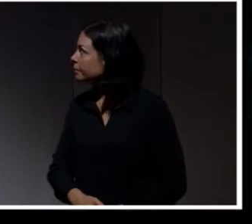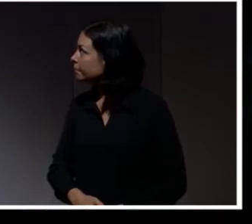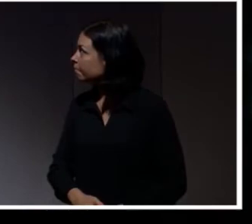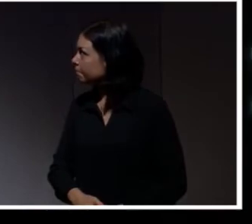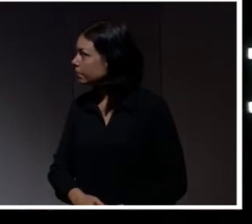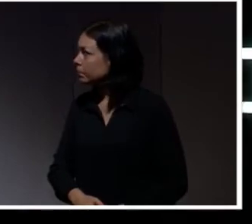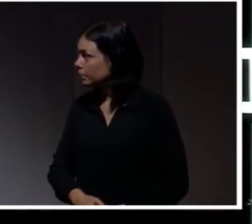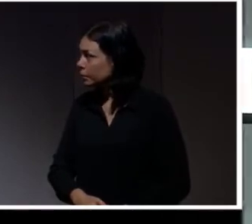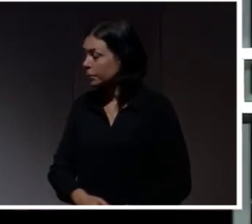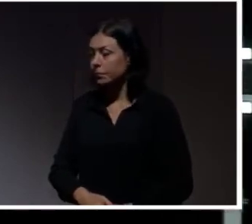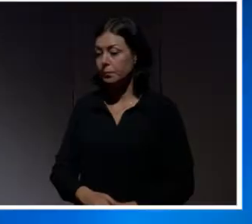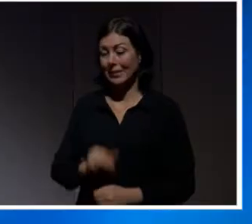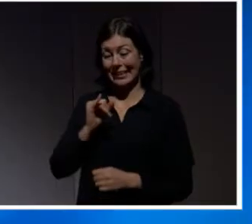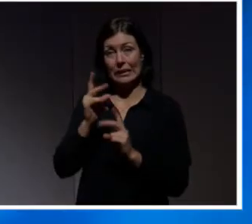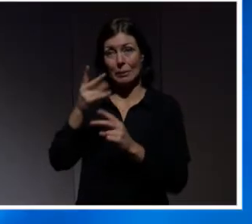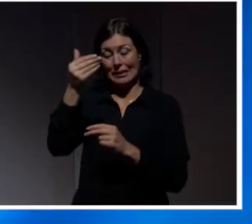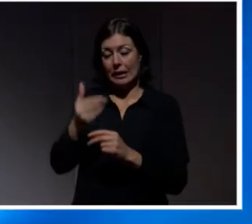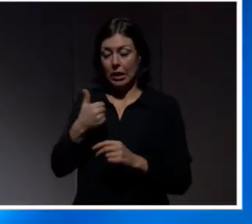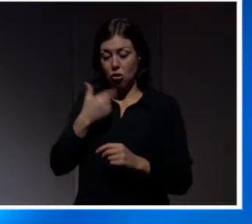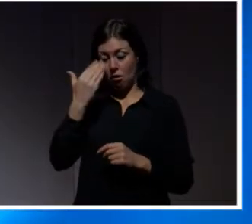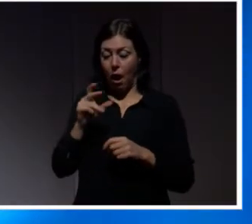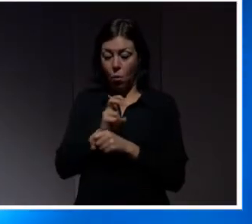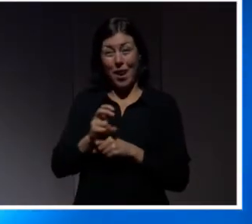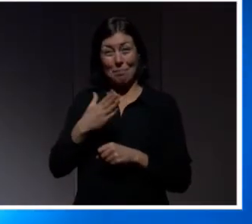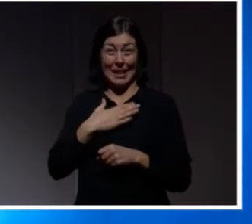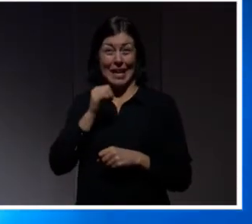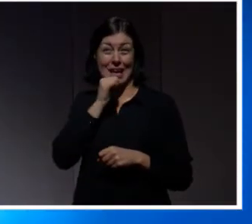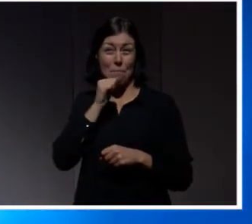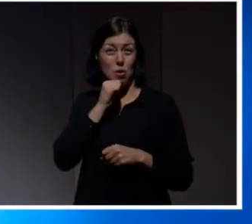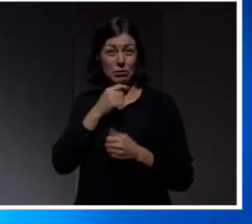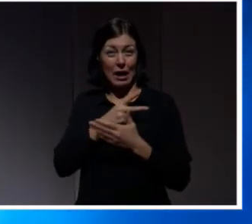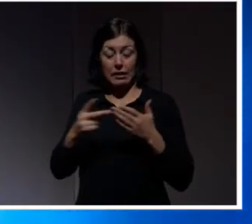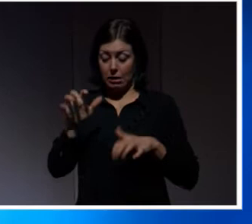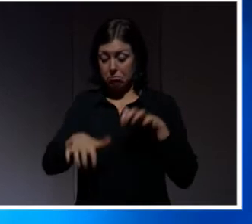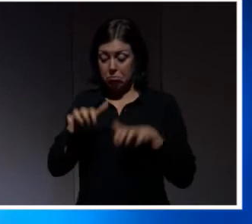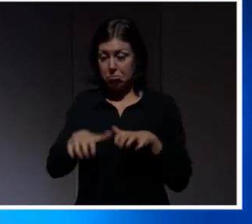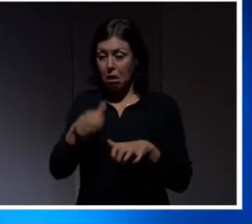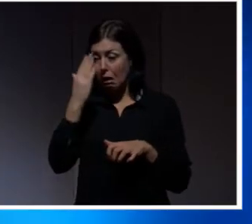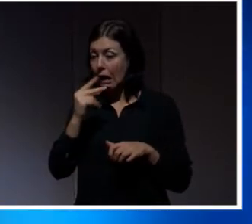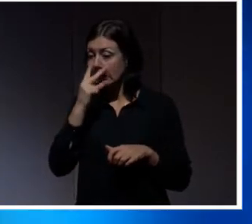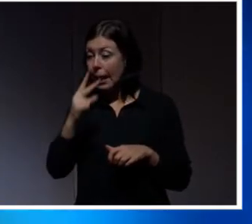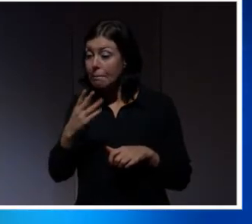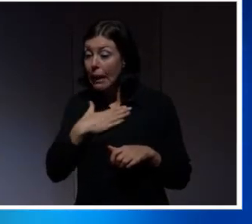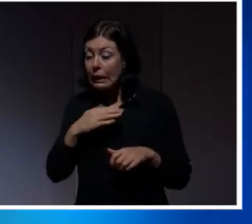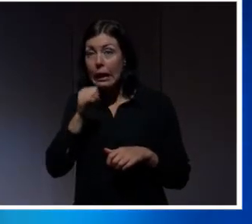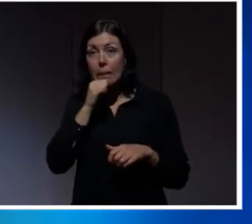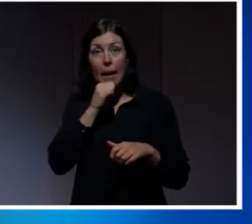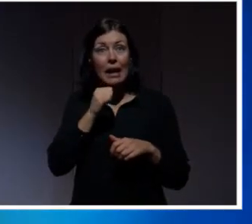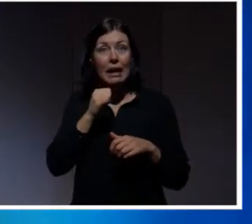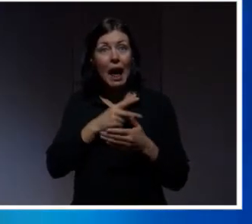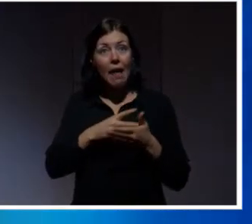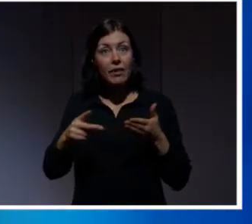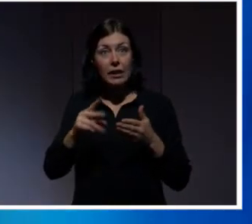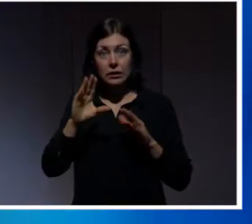Här kan man också kolla genom att mata in sin e-postadress så kan man se. Har jag varit med? Har min mejladress varit med i någon av de här många